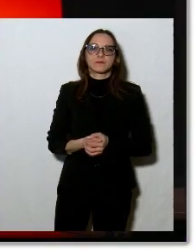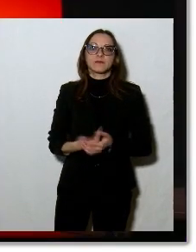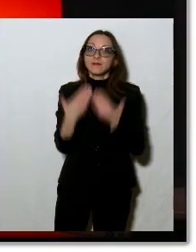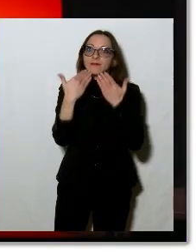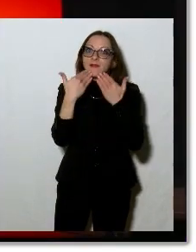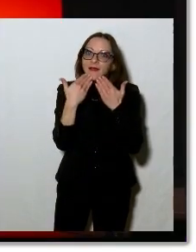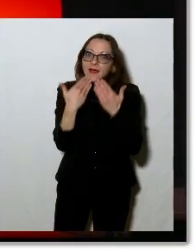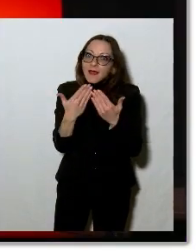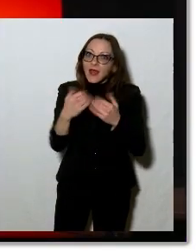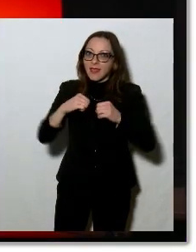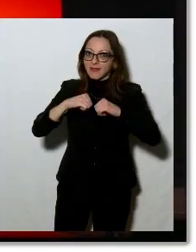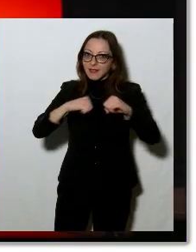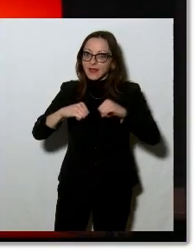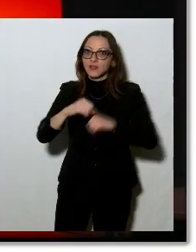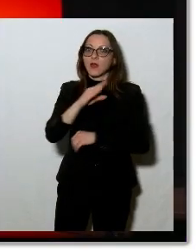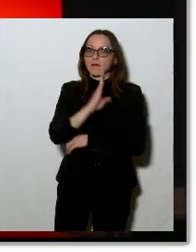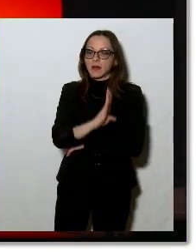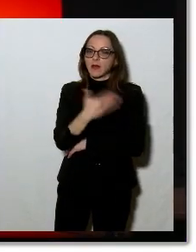Grazie direttore Bellino. Grazie mille.